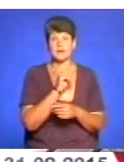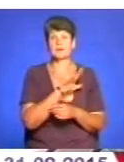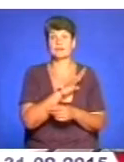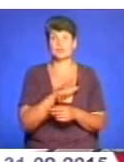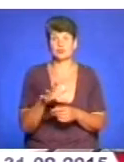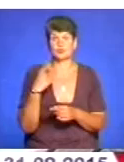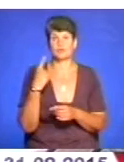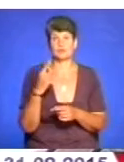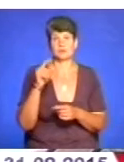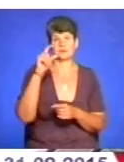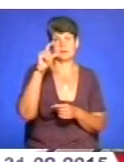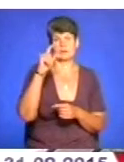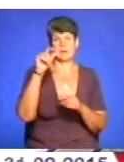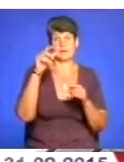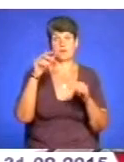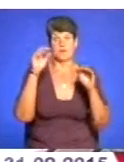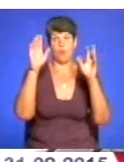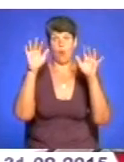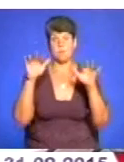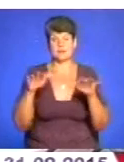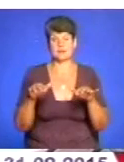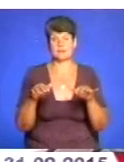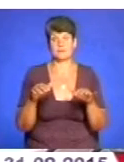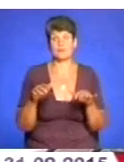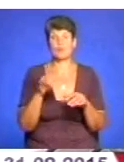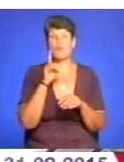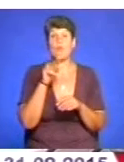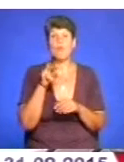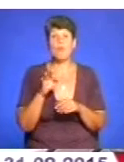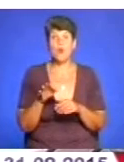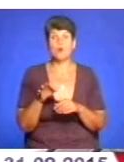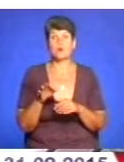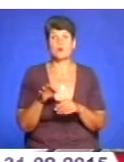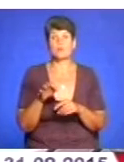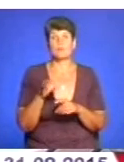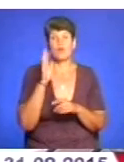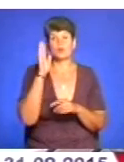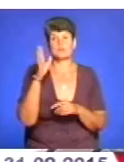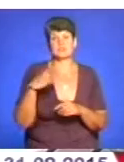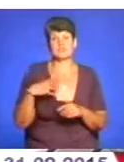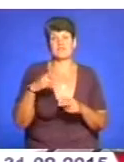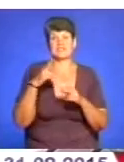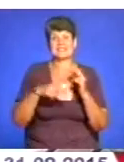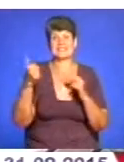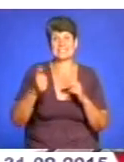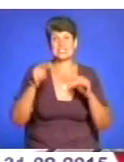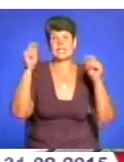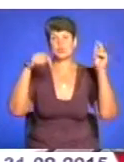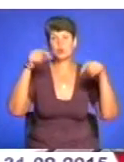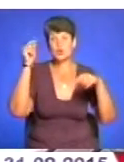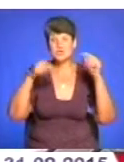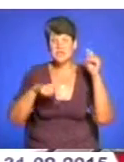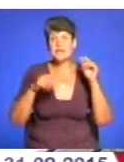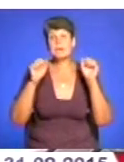міліметрів 5 опадів. Тому, по прогнозам, ми чекаємо в кінці цього тижня хоч якісь дощі, і на наступний тижень